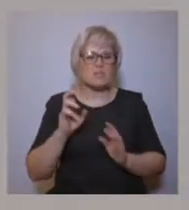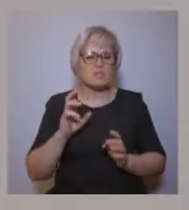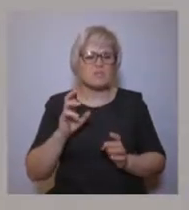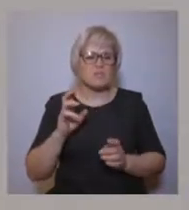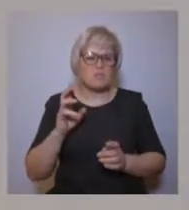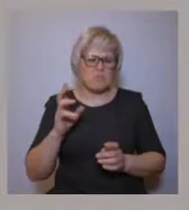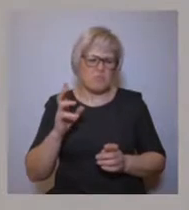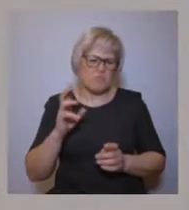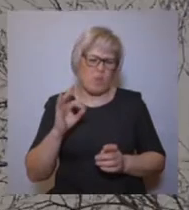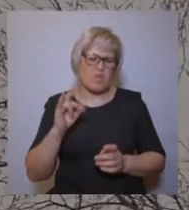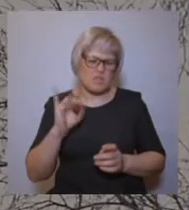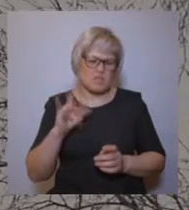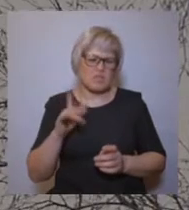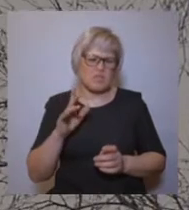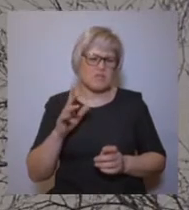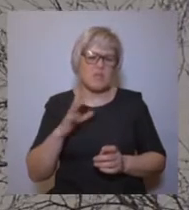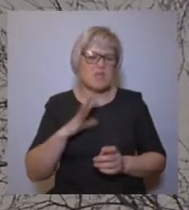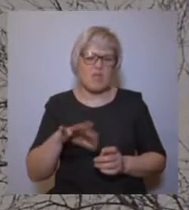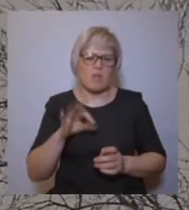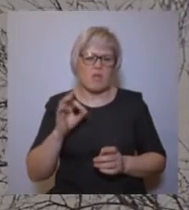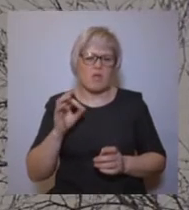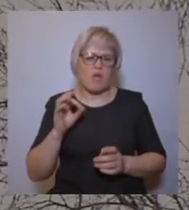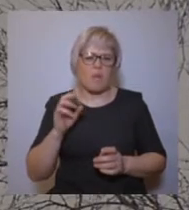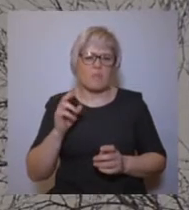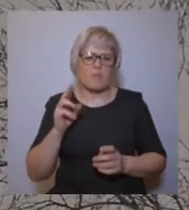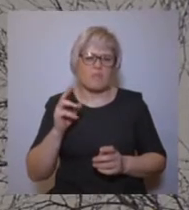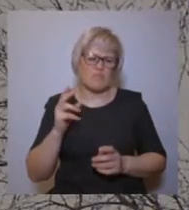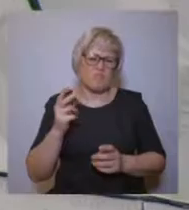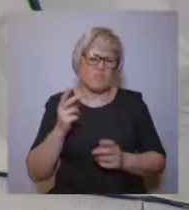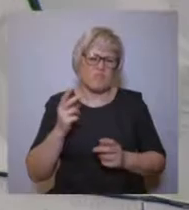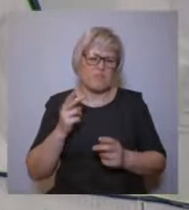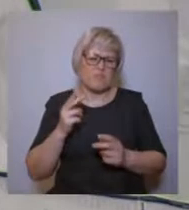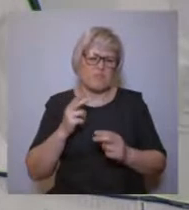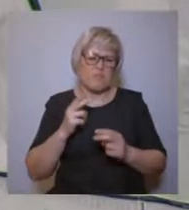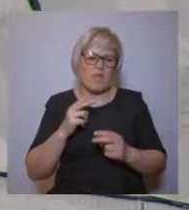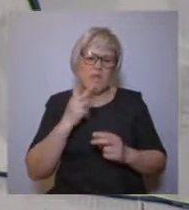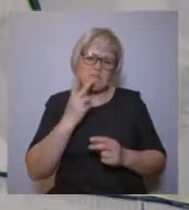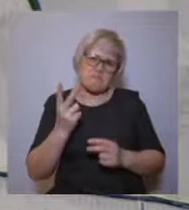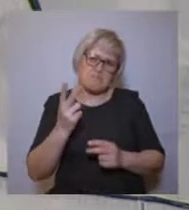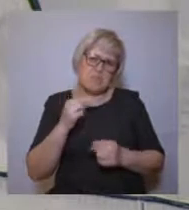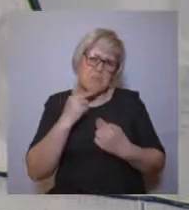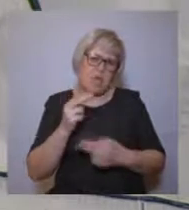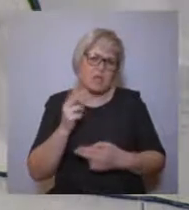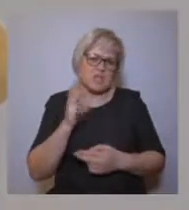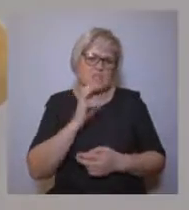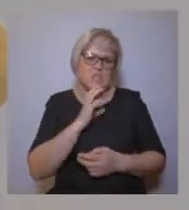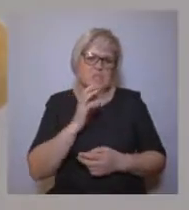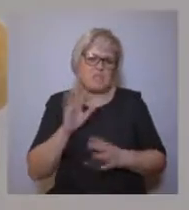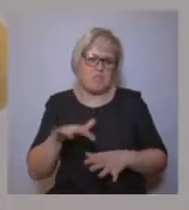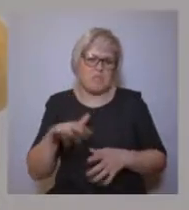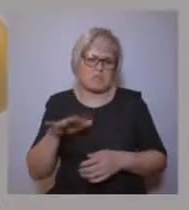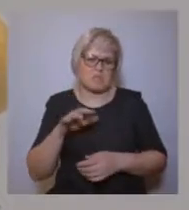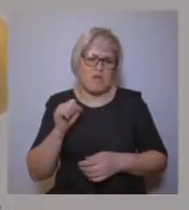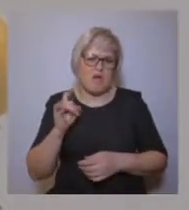Октябрьского района Григорской епархии, тоже не был обойден вниманием сибирского архиерея. С 1707 года именно по